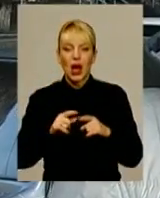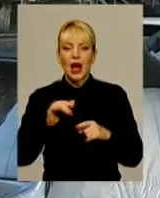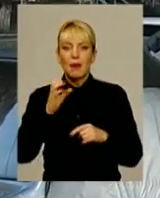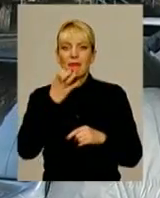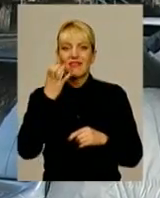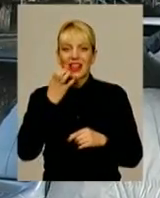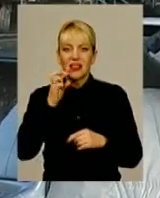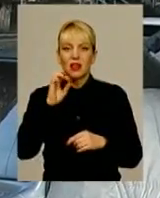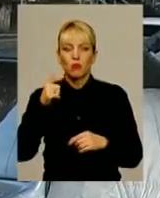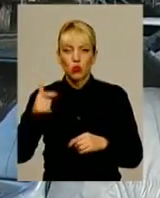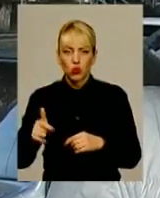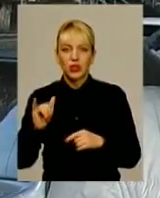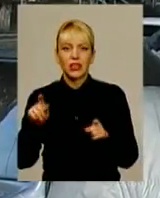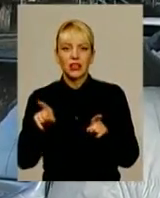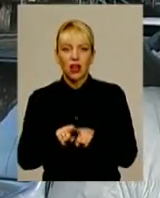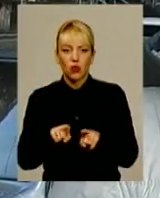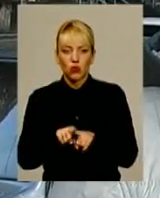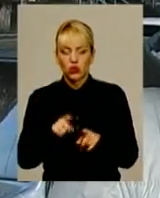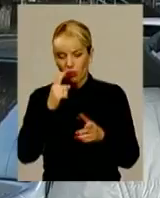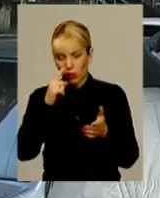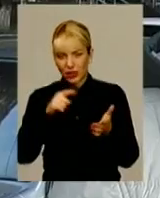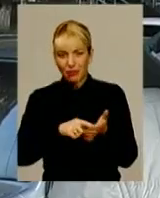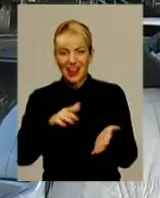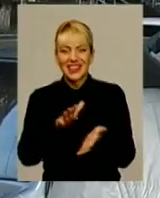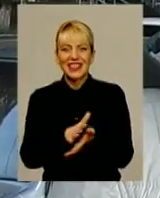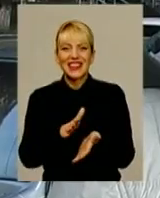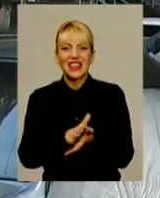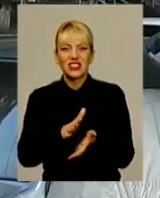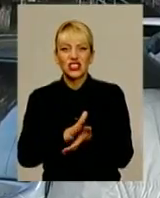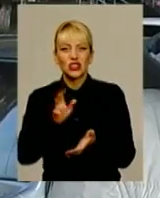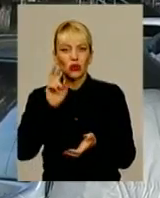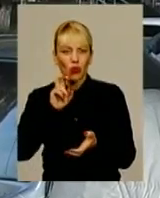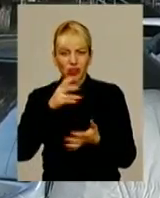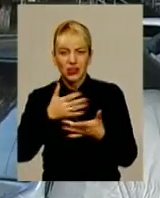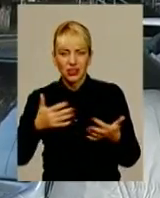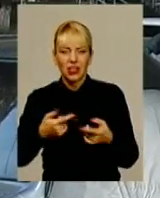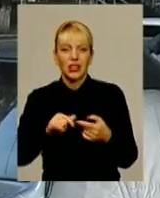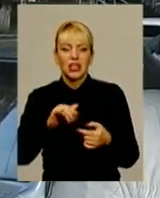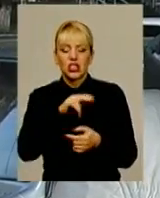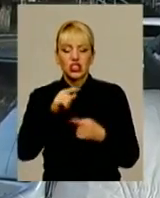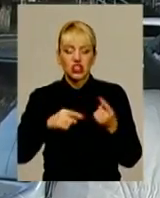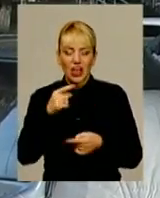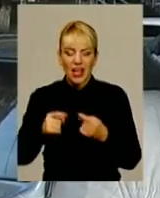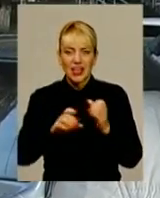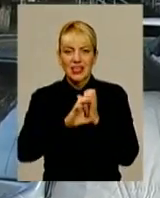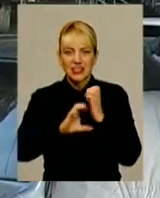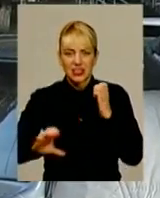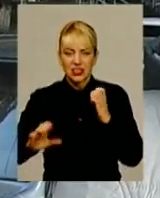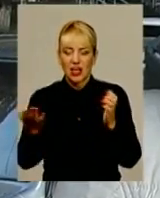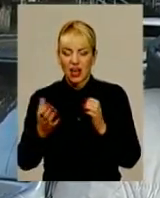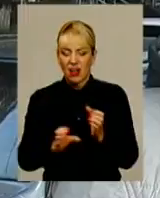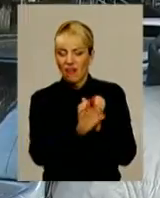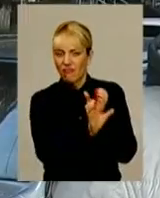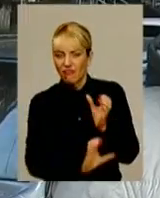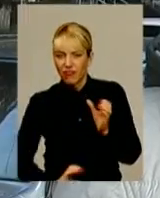також потрапляли нечистоти через трубу зливової каналізації, яка виведена в річку